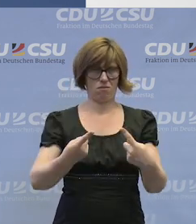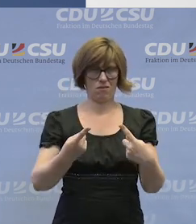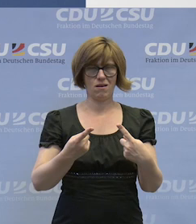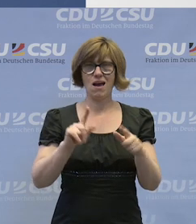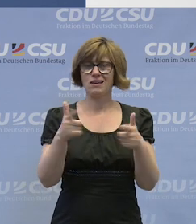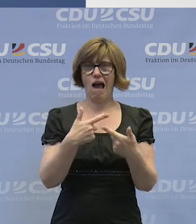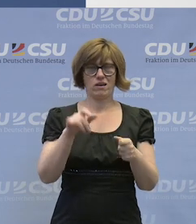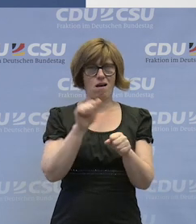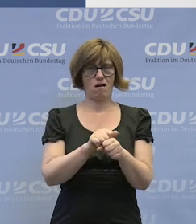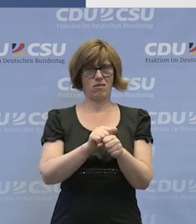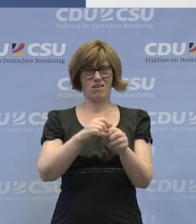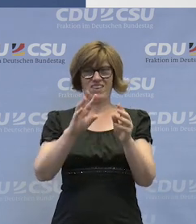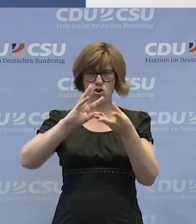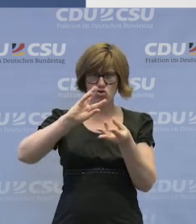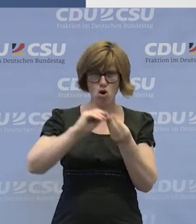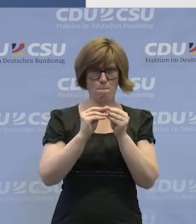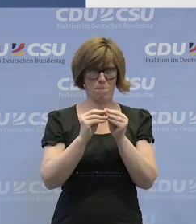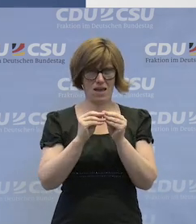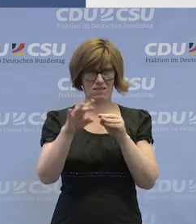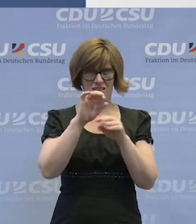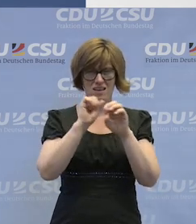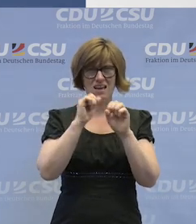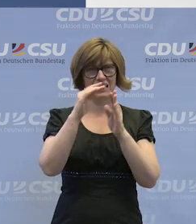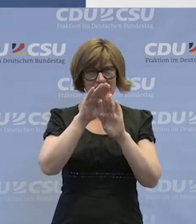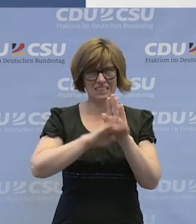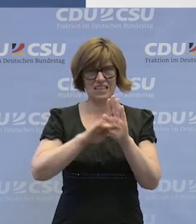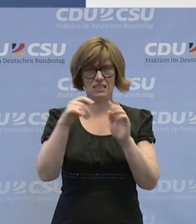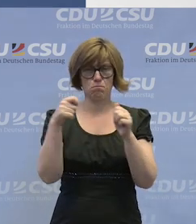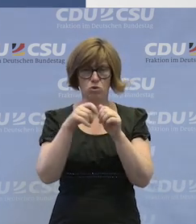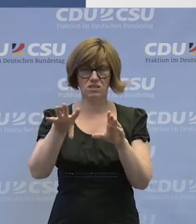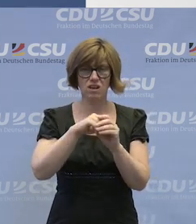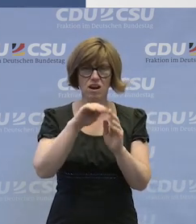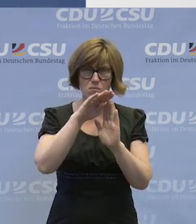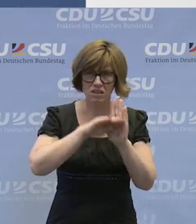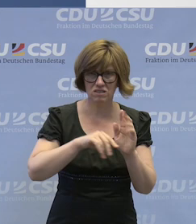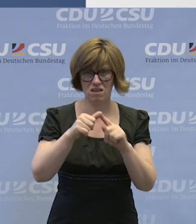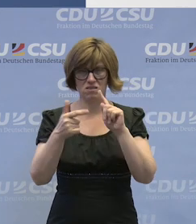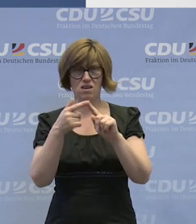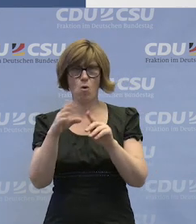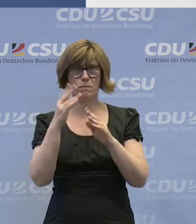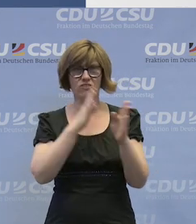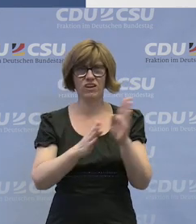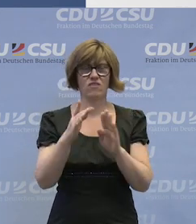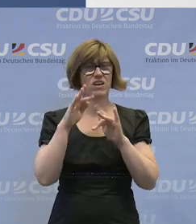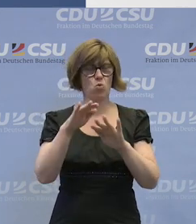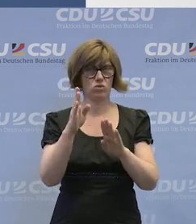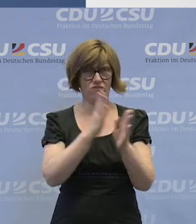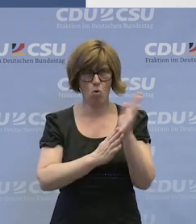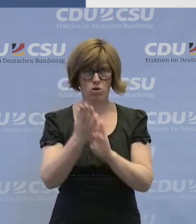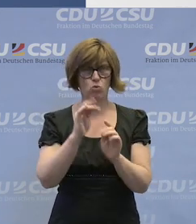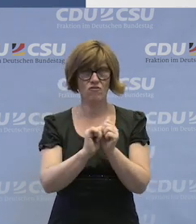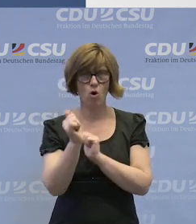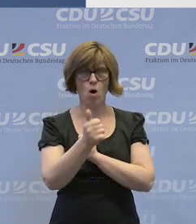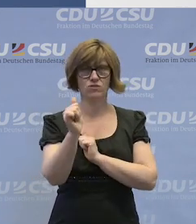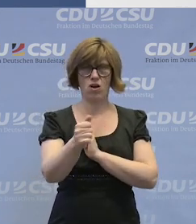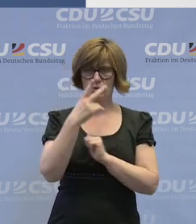Keiner ist in der Lage, solche komplexen Gesetze, ob es Bundesteilhabegesetz ist, aber auch dann die Mitwirkungsverordnung immer im